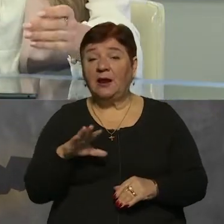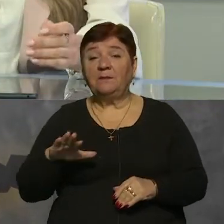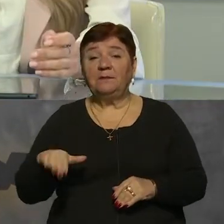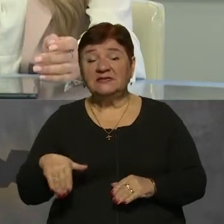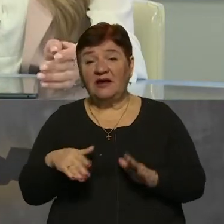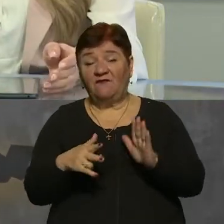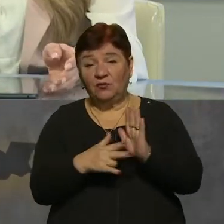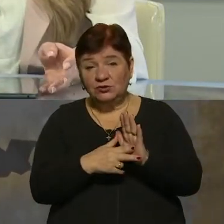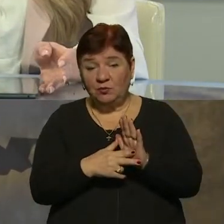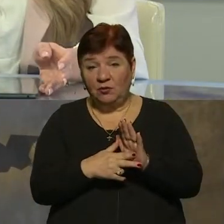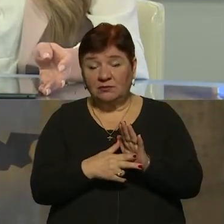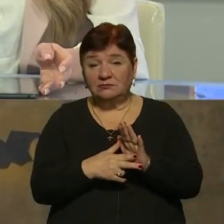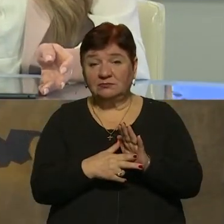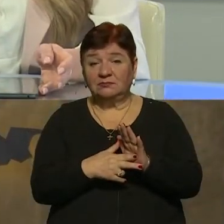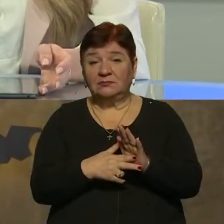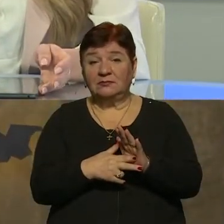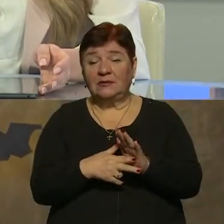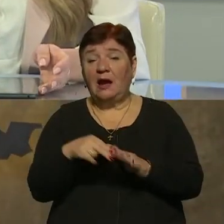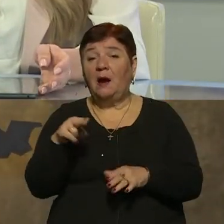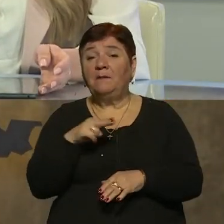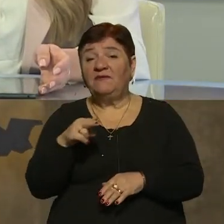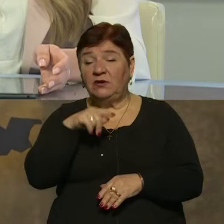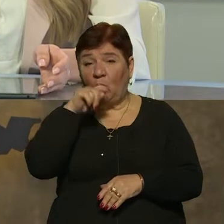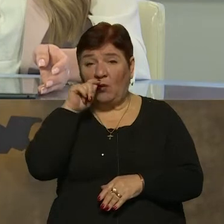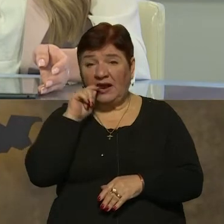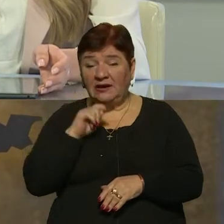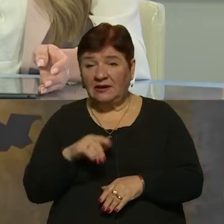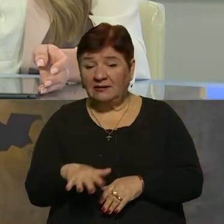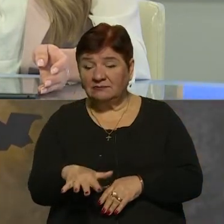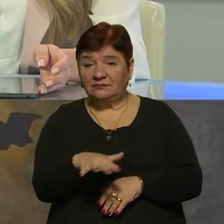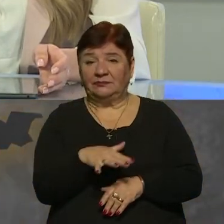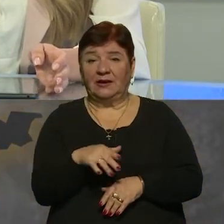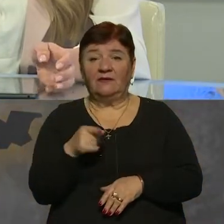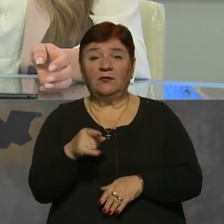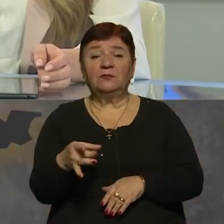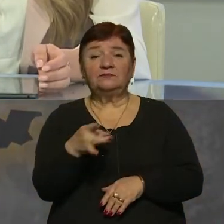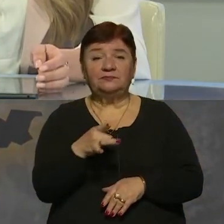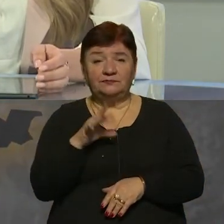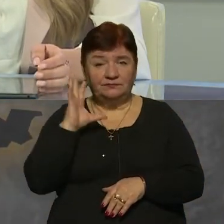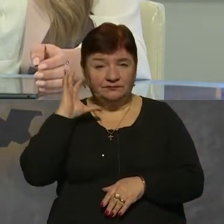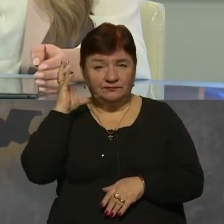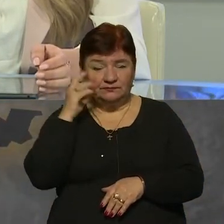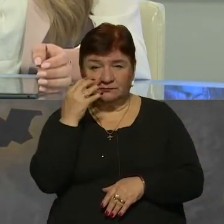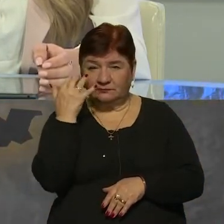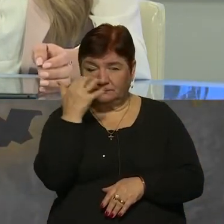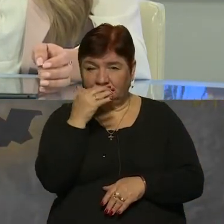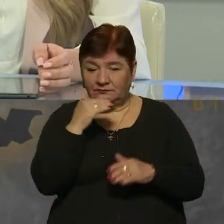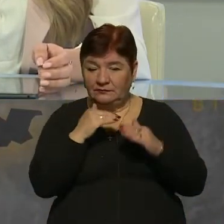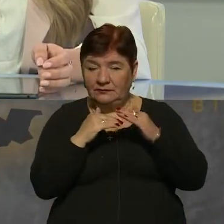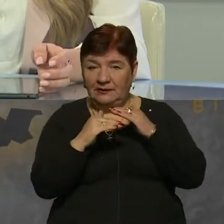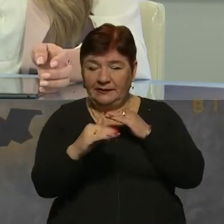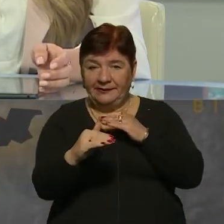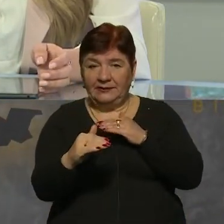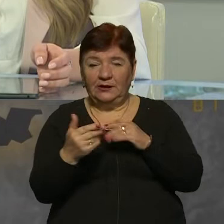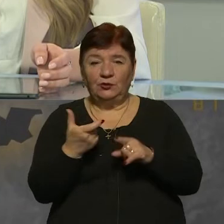восьмої на півдні України, в тому районі, де радіолокаційна помітність міськолітаючих